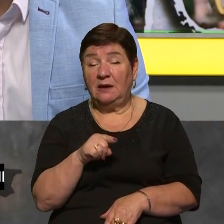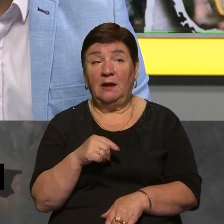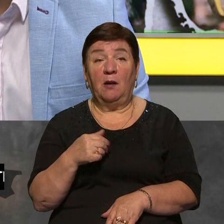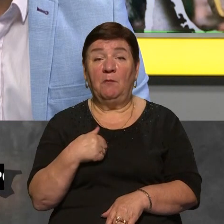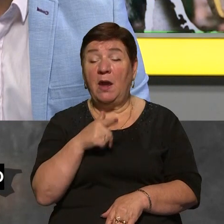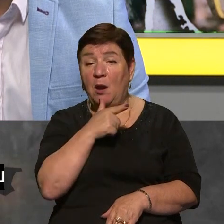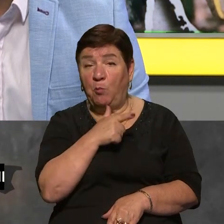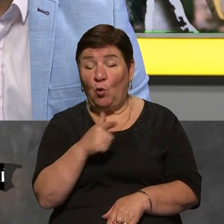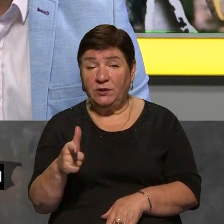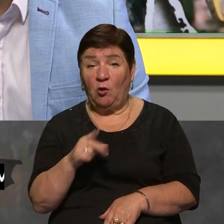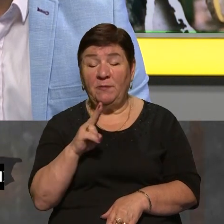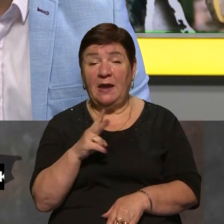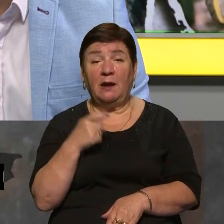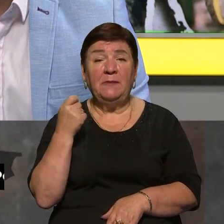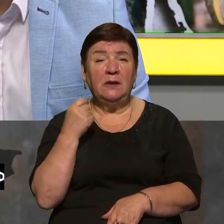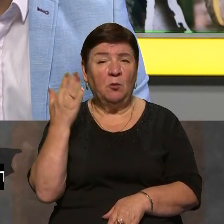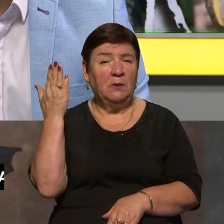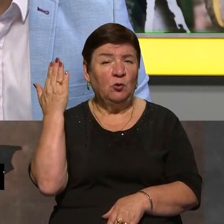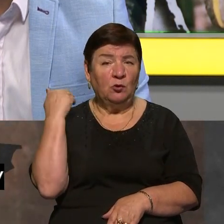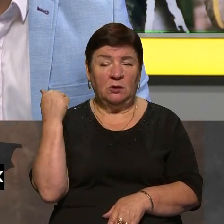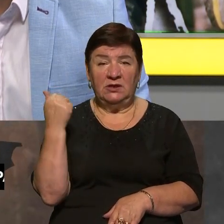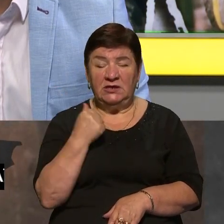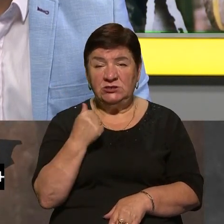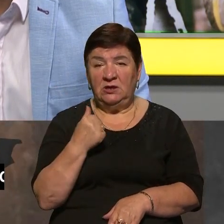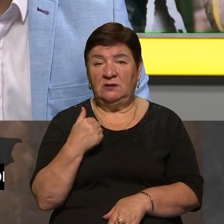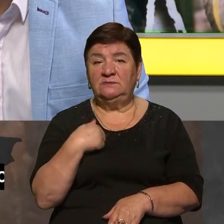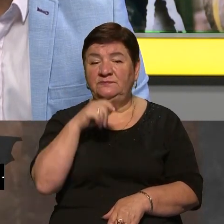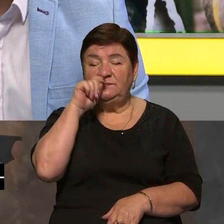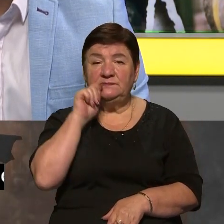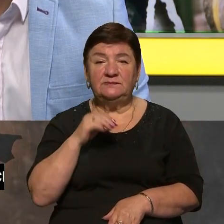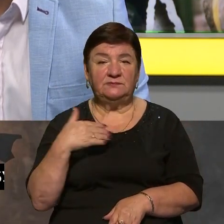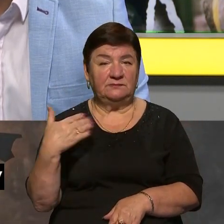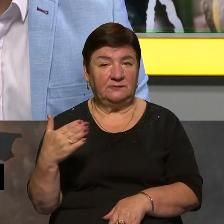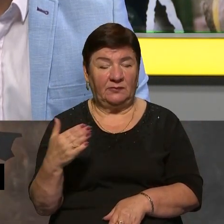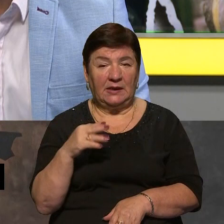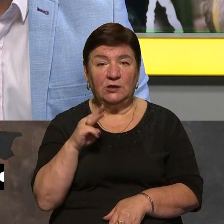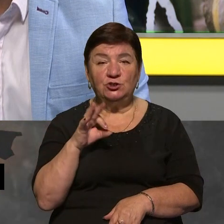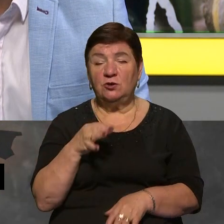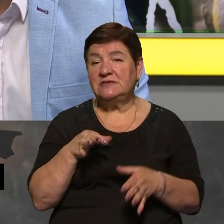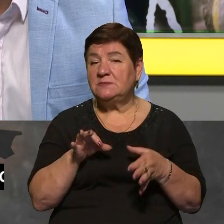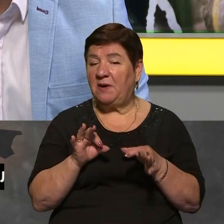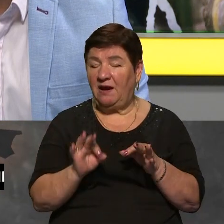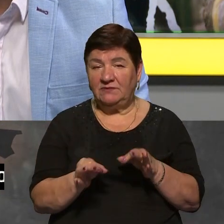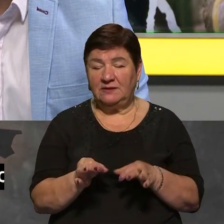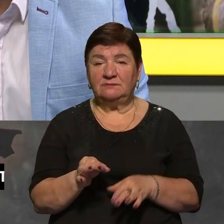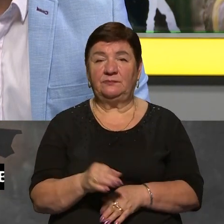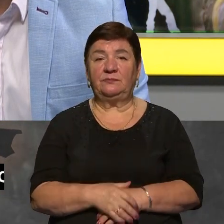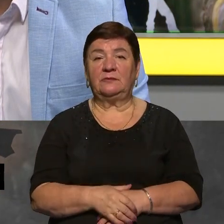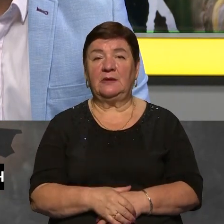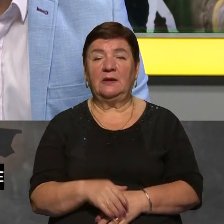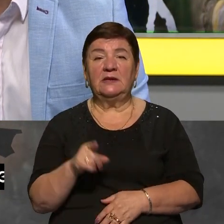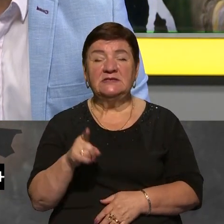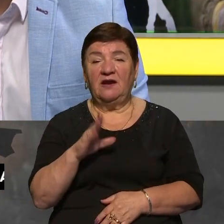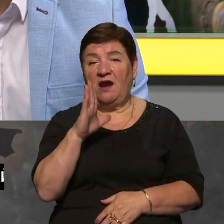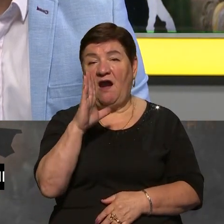протягом, як мінімум, минулого тижня озвучували. Я маю на увазі українська сторона, що справді цих